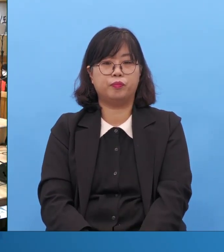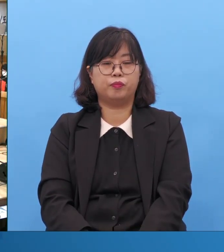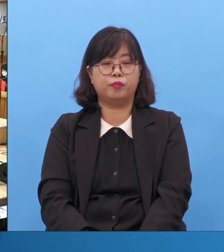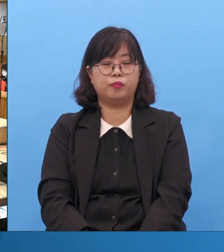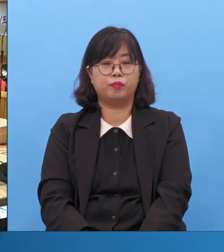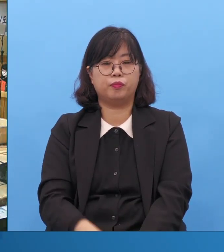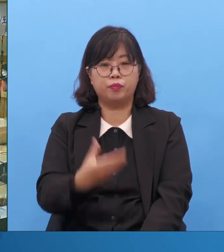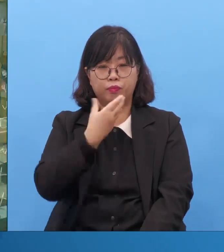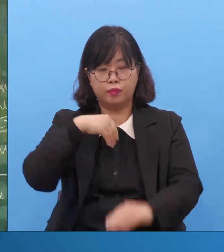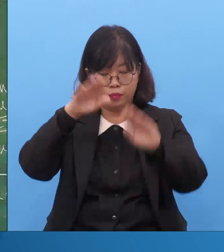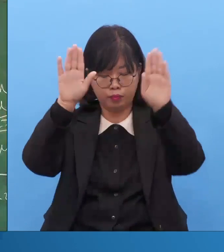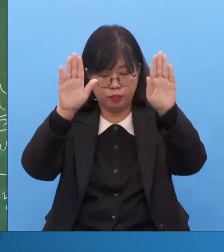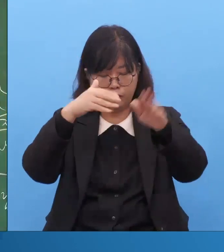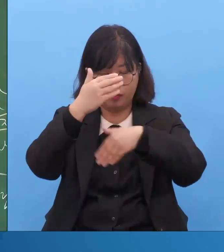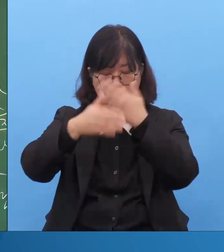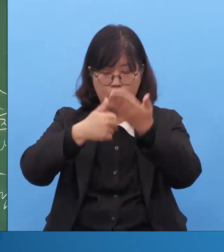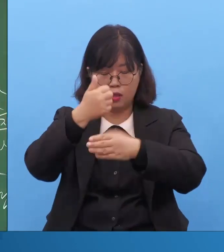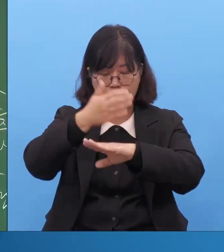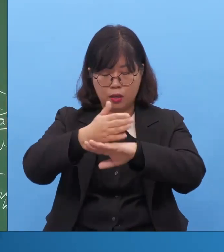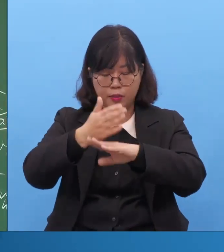하나님 감사합니다